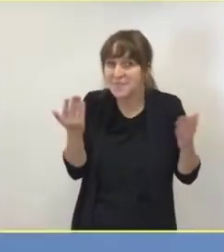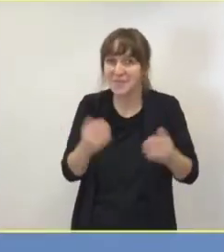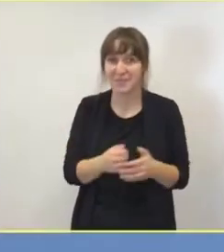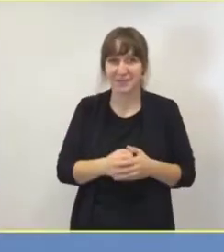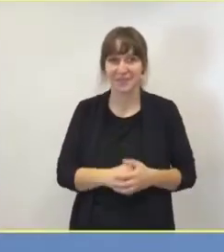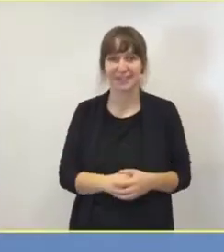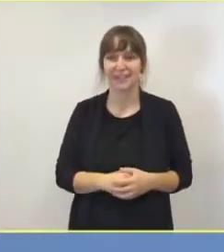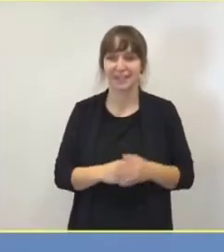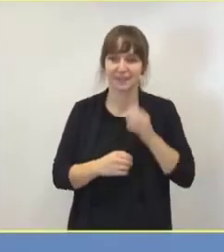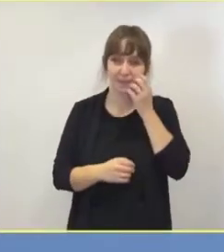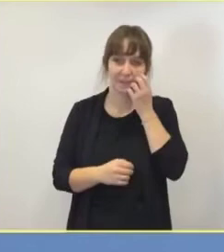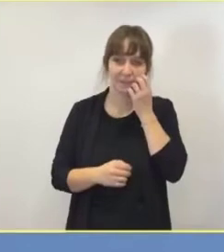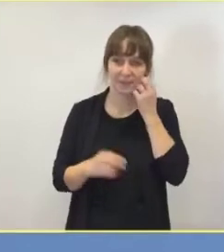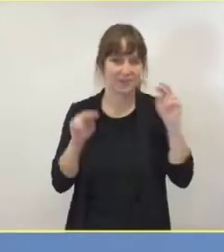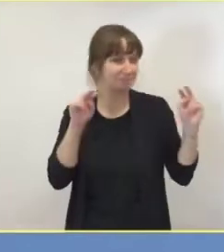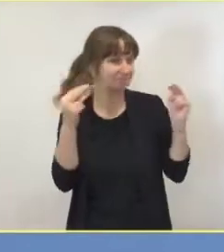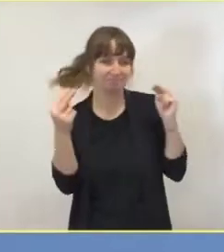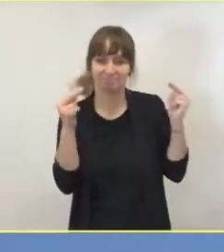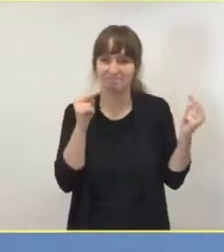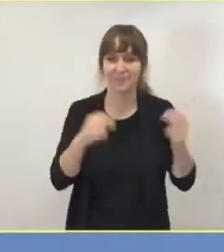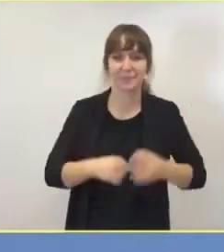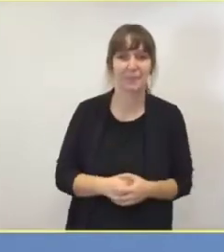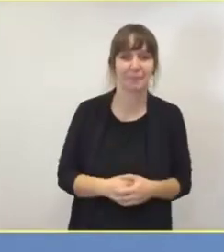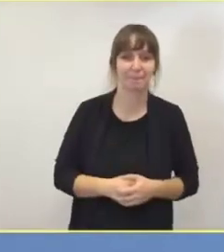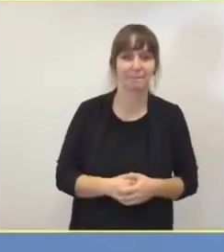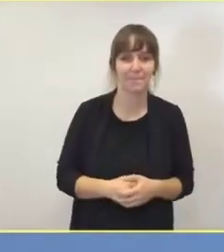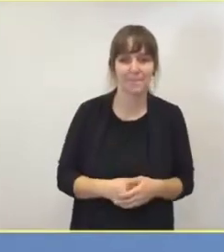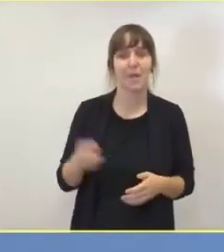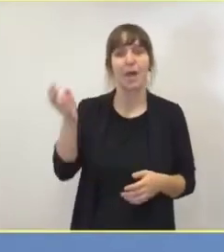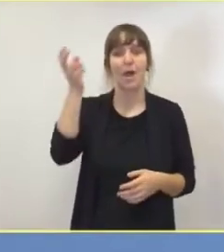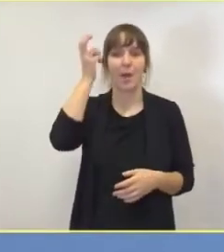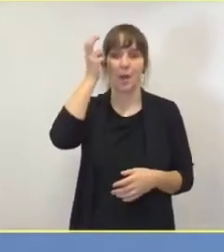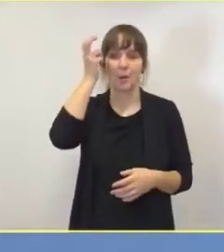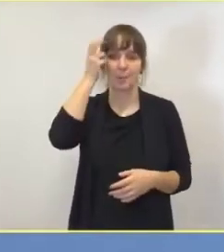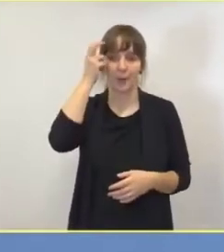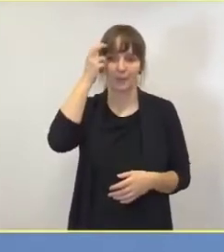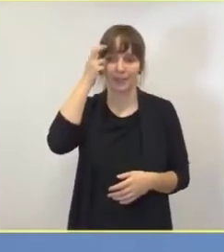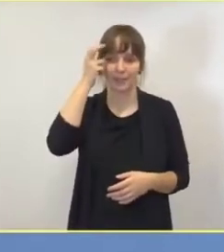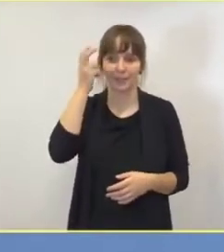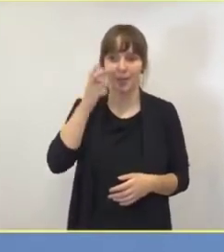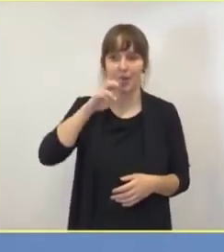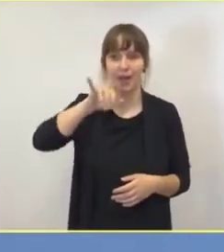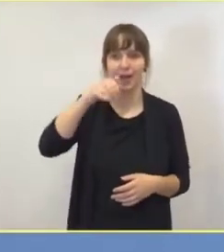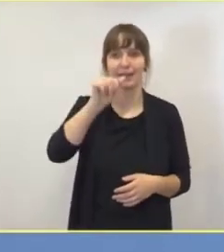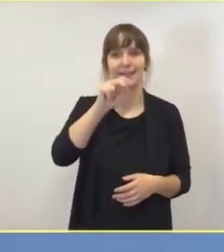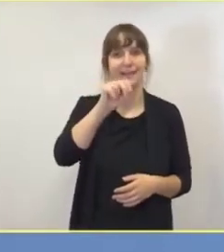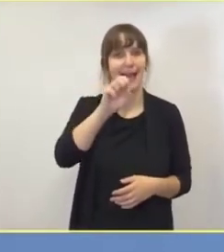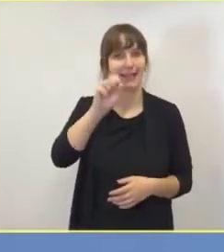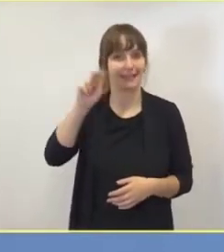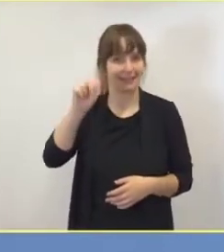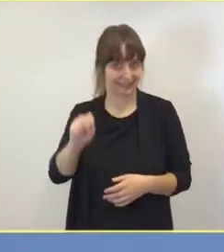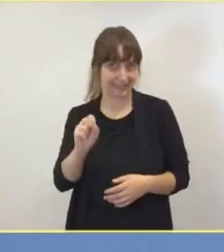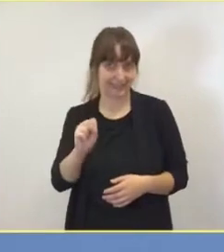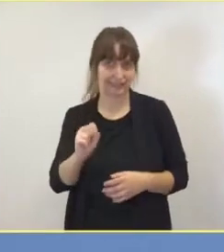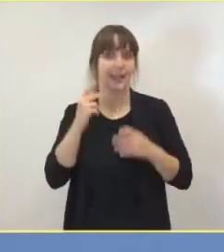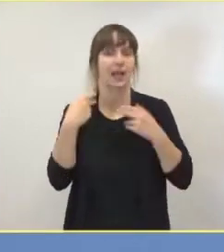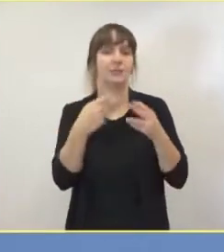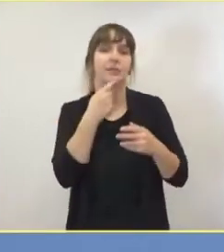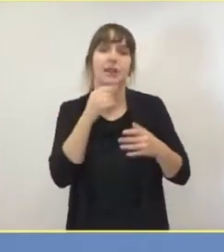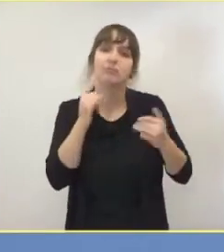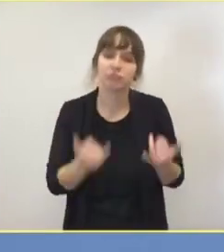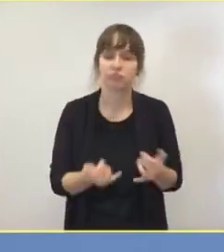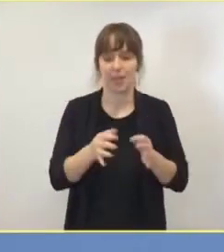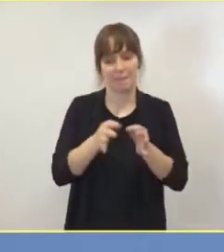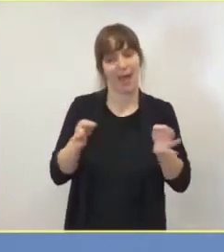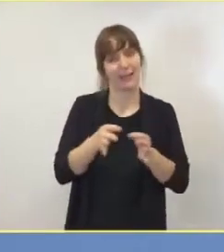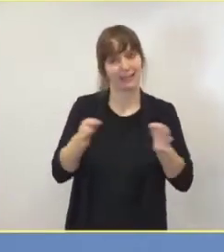Herr Präsident. Herr Präsident. Also, wir sehen das ja ganz klar, und wir haben das auch zum Ausdruck gebracht, dass wir schon, und die Maßnahmen, die jetzt getroffen